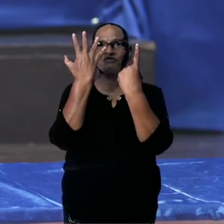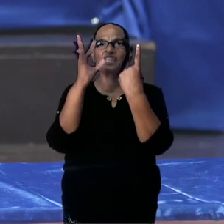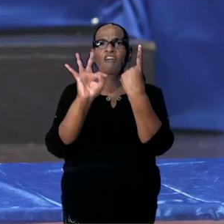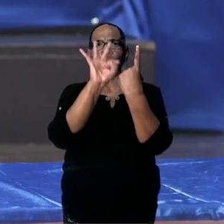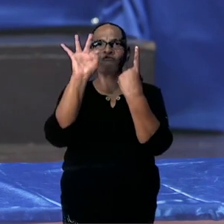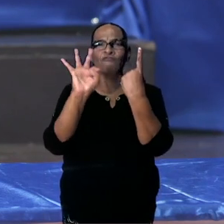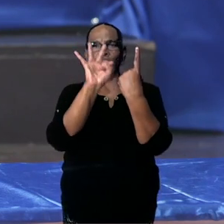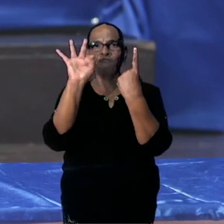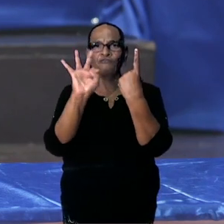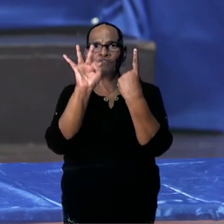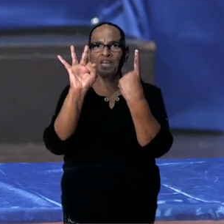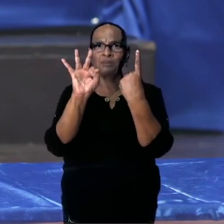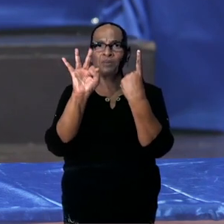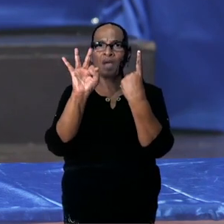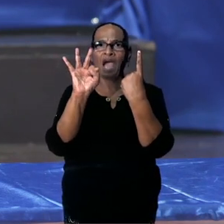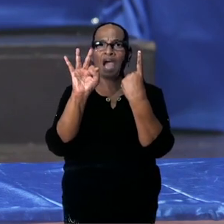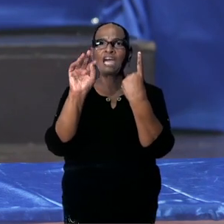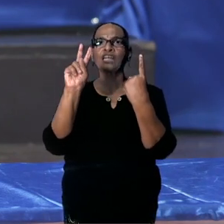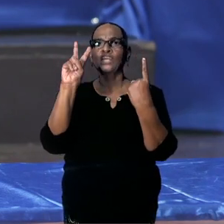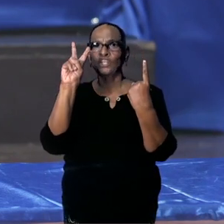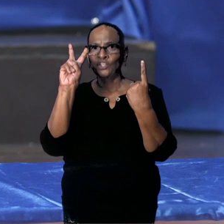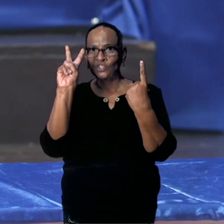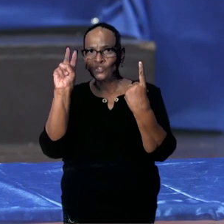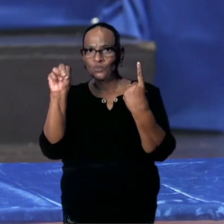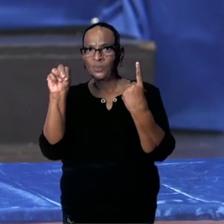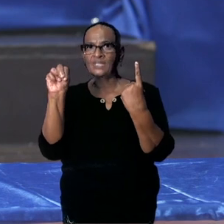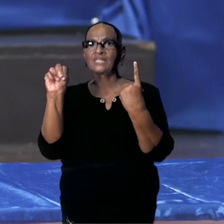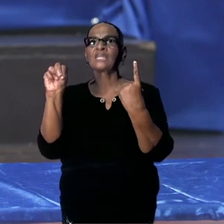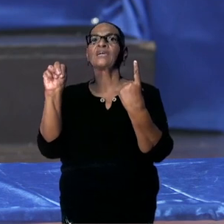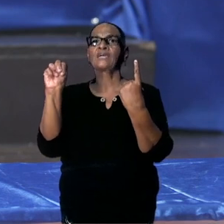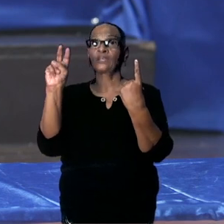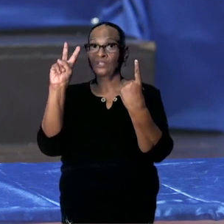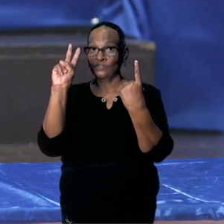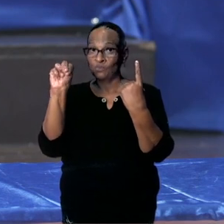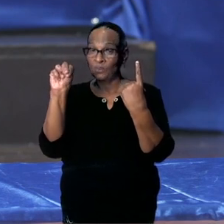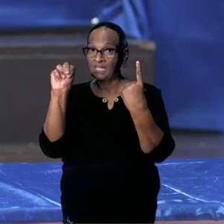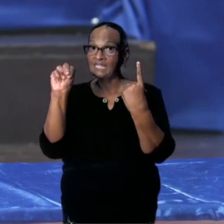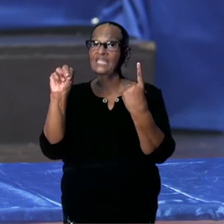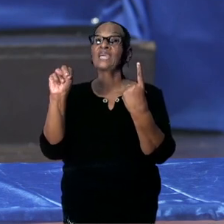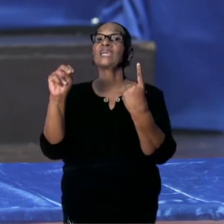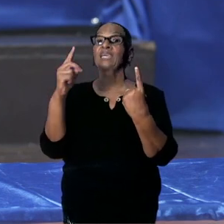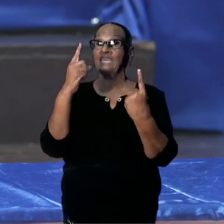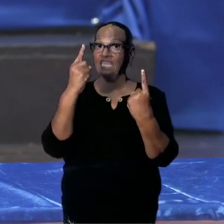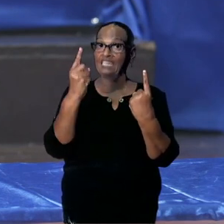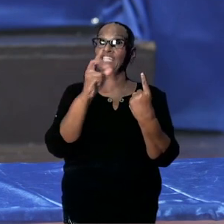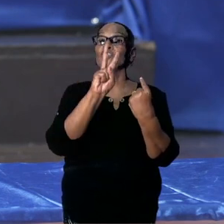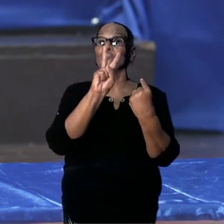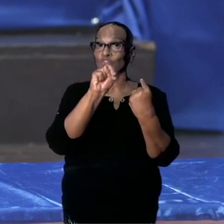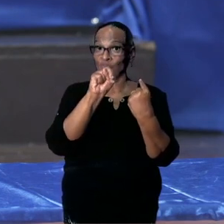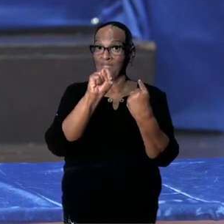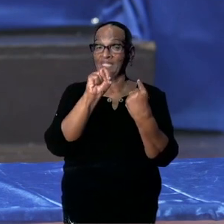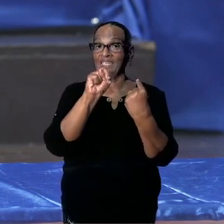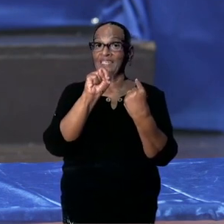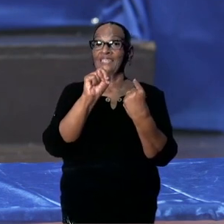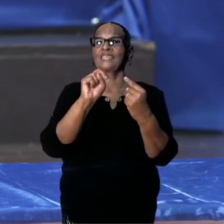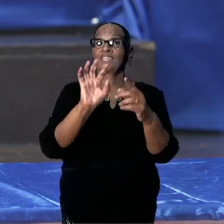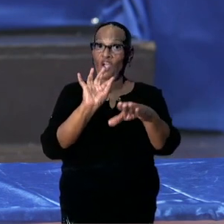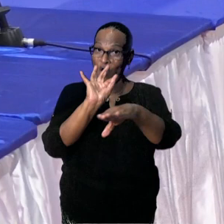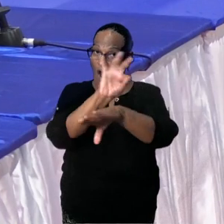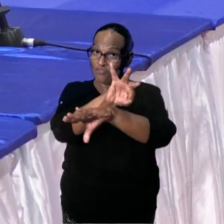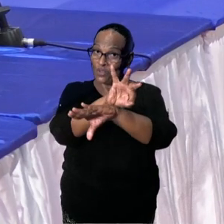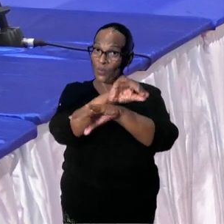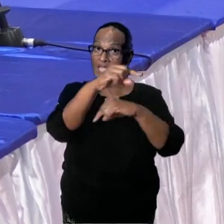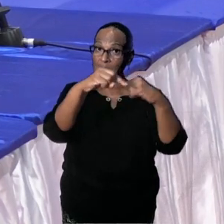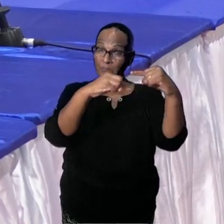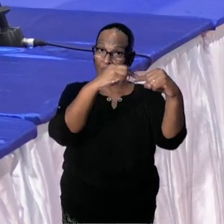2021 onder strikte naliefing van de geldende COVID-protocolen voor het onderwijsproces. En afhankelijk van